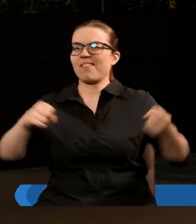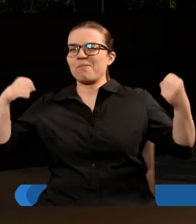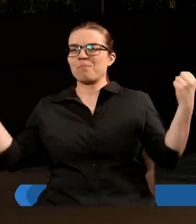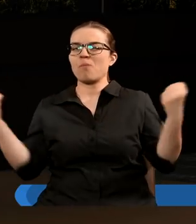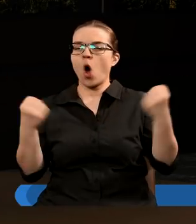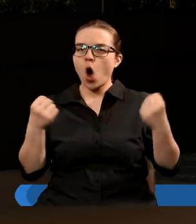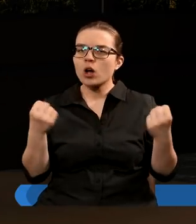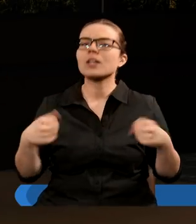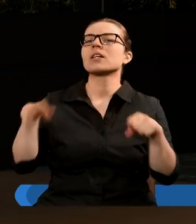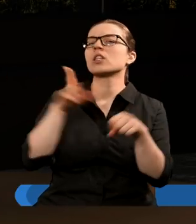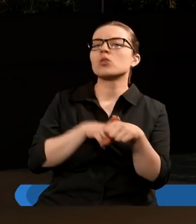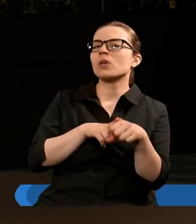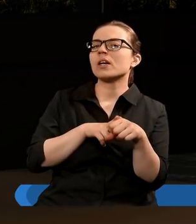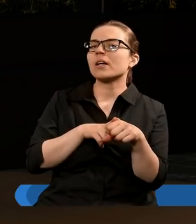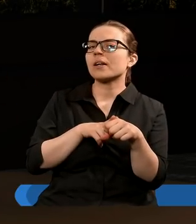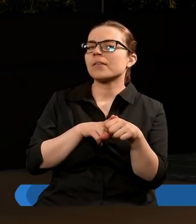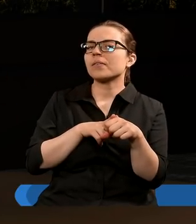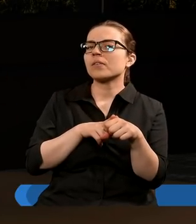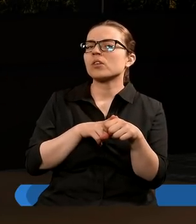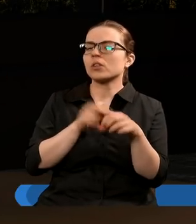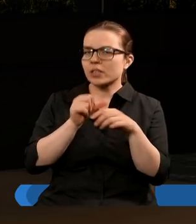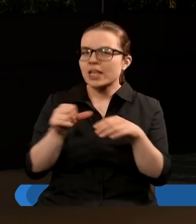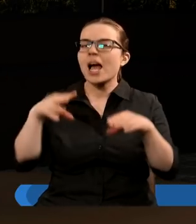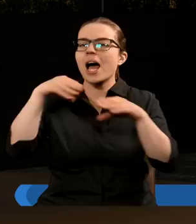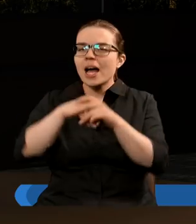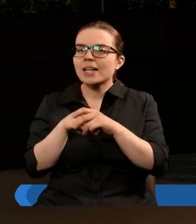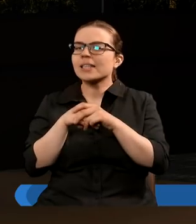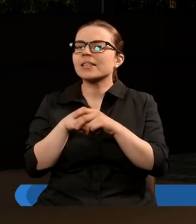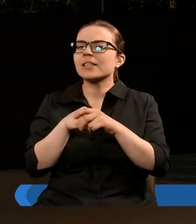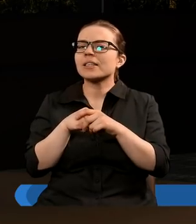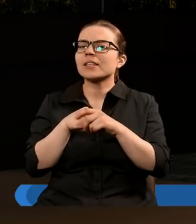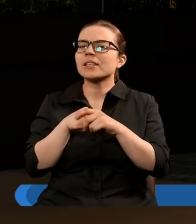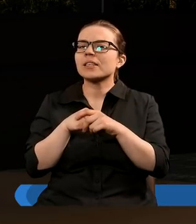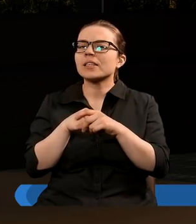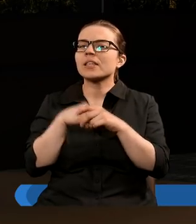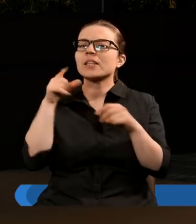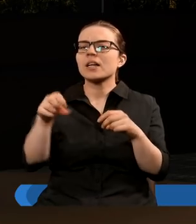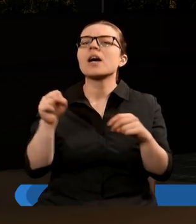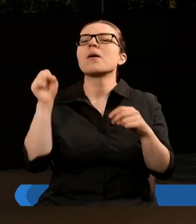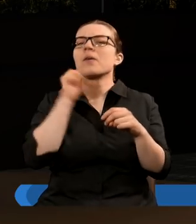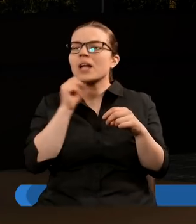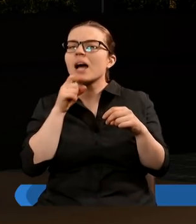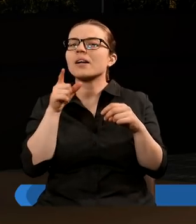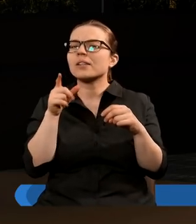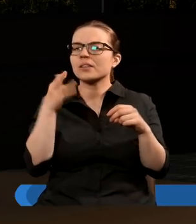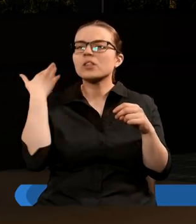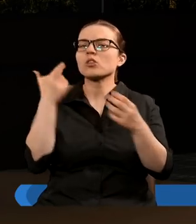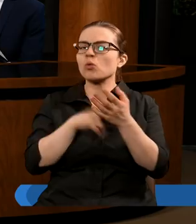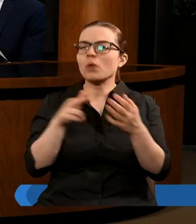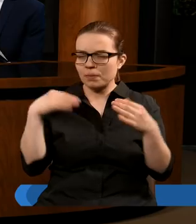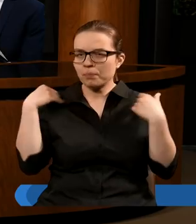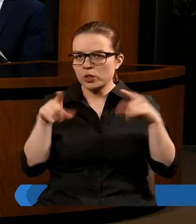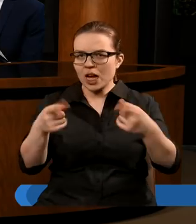które udziedziczyła po tych czterech wielkich mocarstwach, które ponowały do niej.